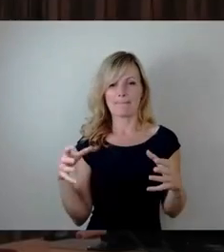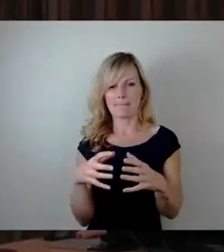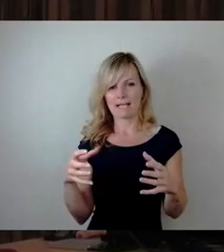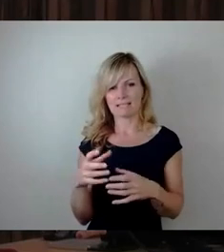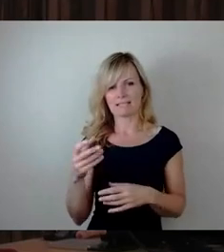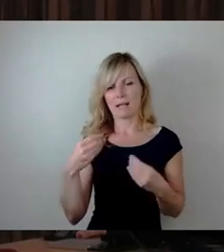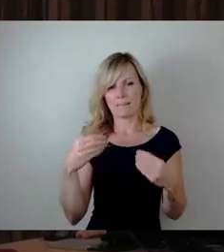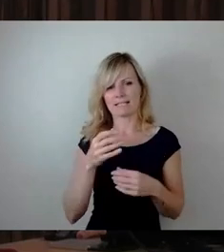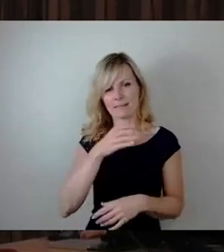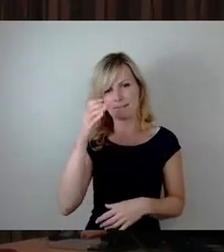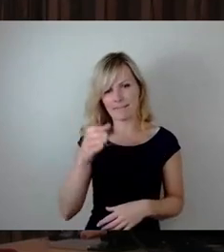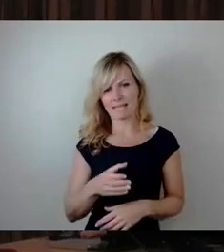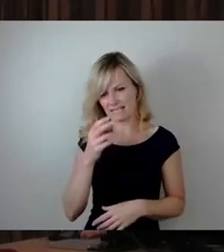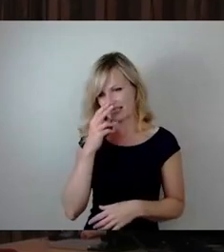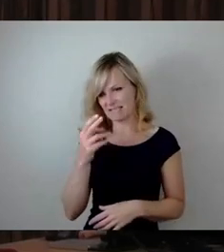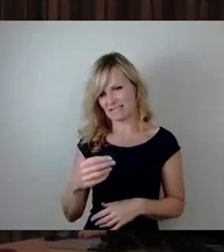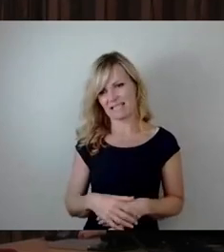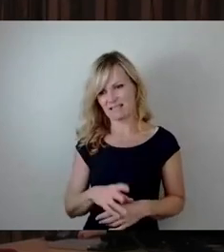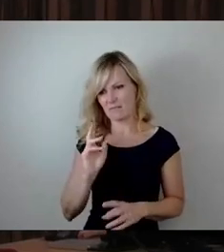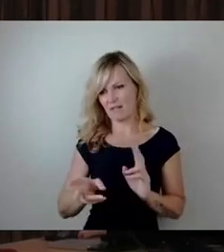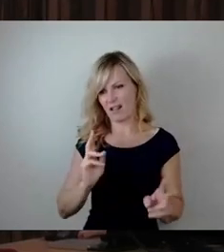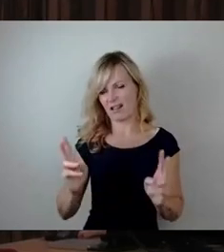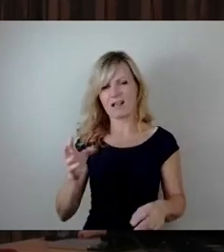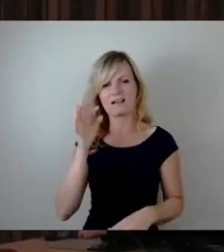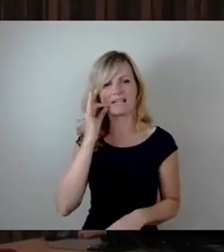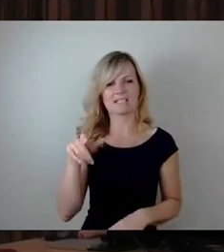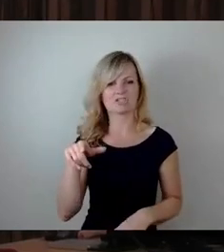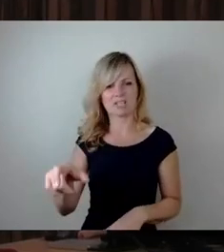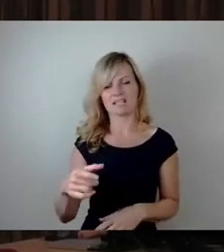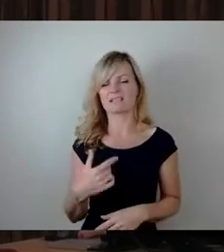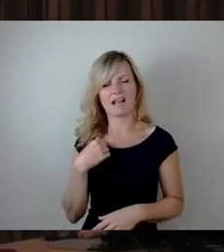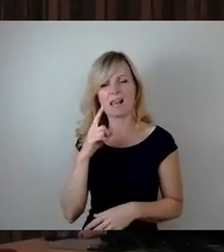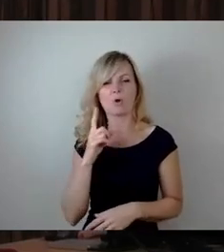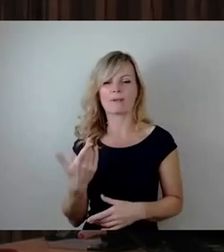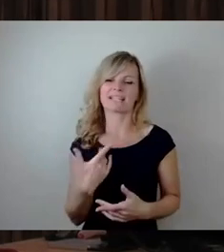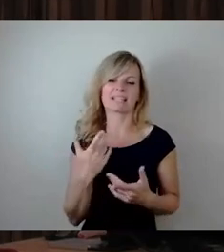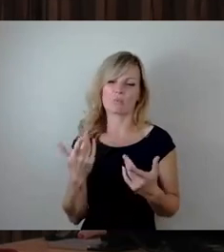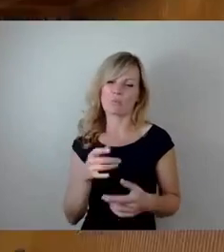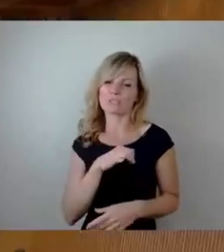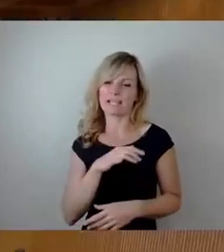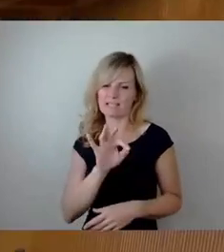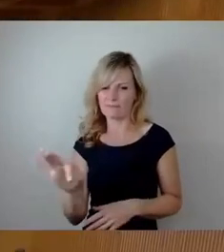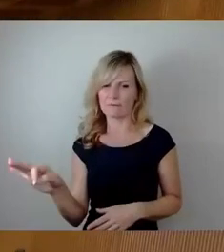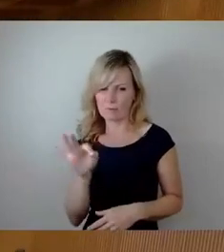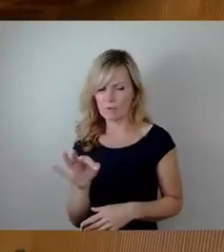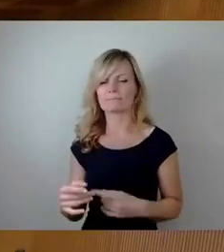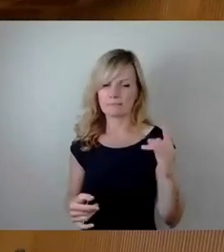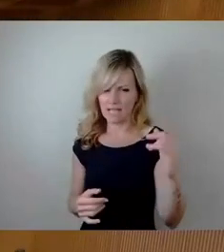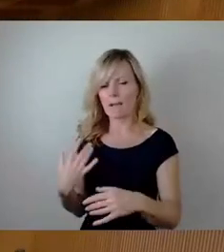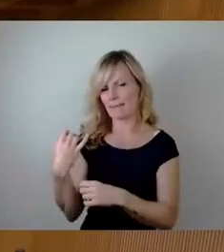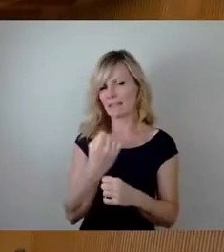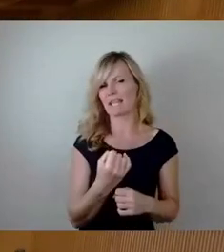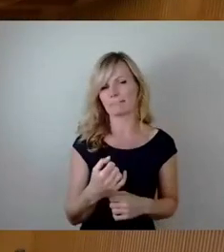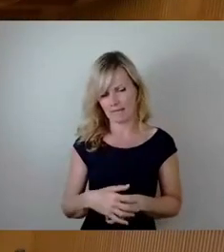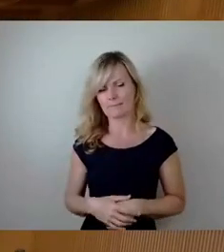gesehen. Ich glaube, das ist nicht immer der Rest eines Grünen. Gut, wir lassen das. Ich würde es wie gesagt anregen, dass Sie das mitnehmen. Wir nehmen das mit und für das weitere Konzept dort